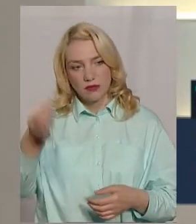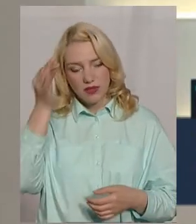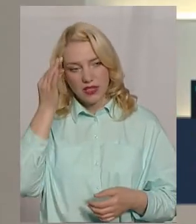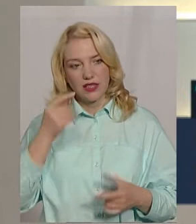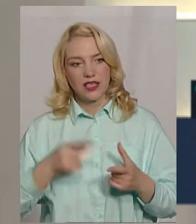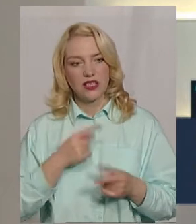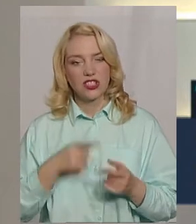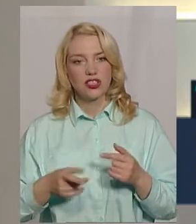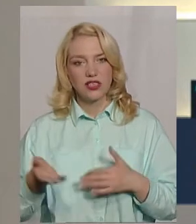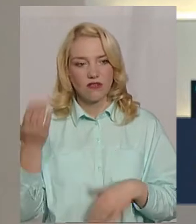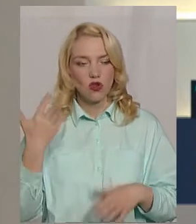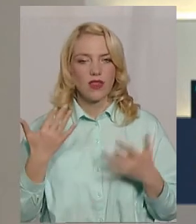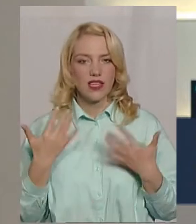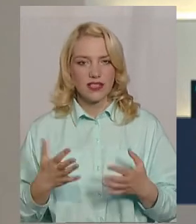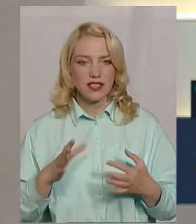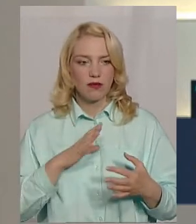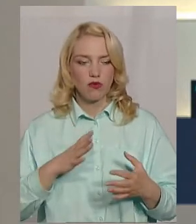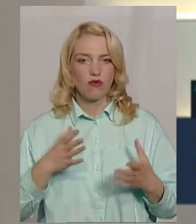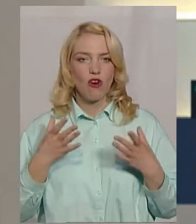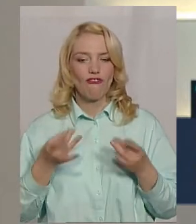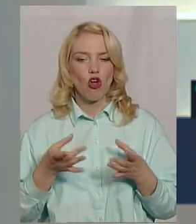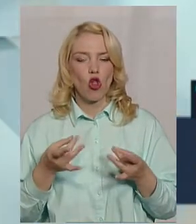чи давно настільки вологим був червень?